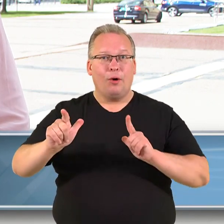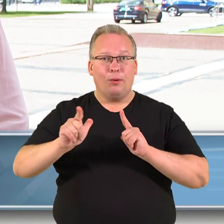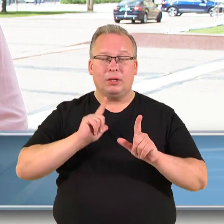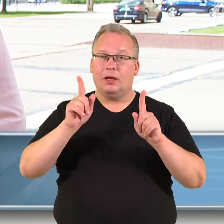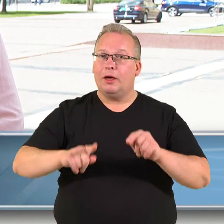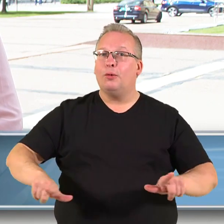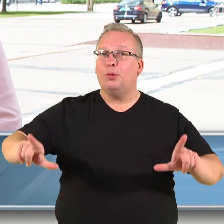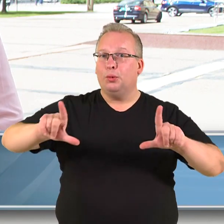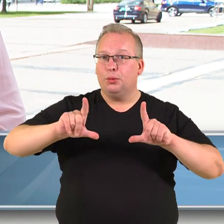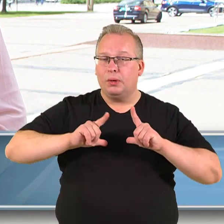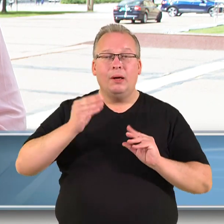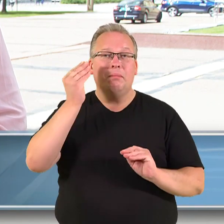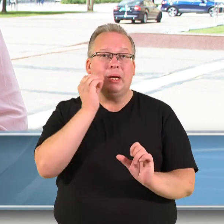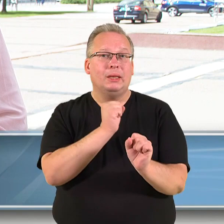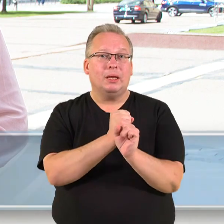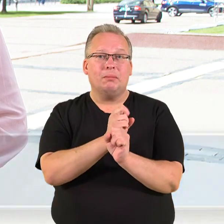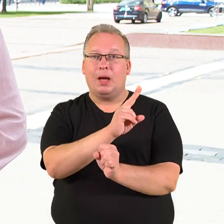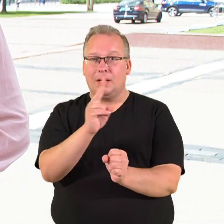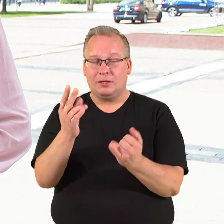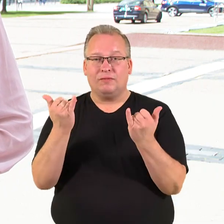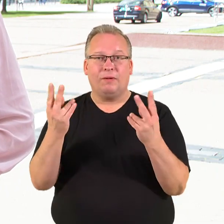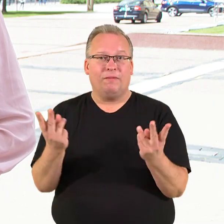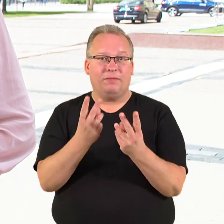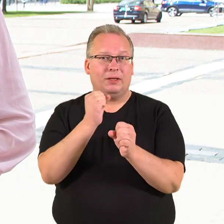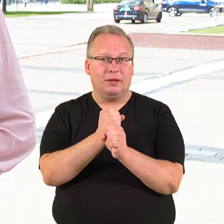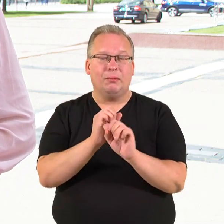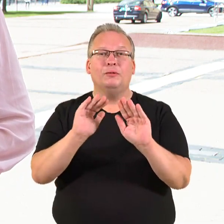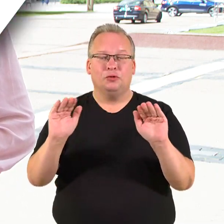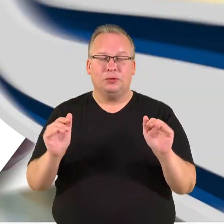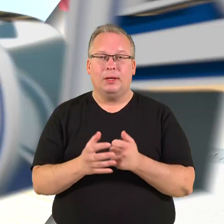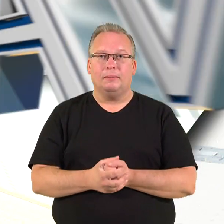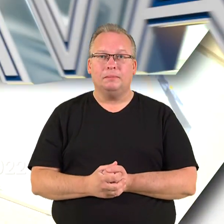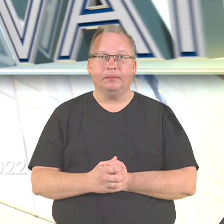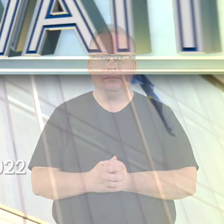atostogų, jeigu ilsitės, prasmingų darbų besidarbuojantiems sudėk.